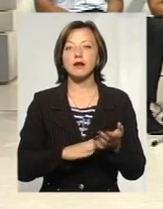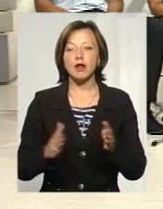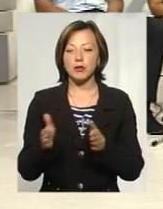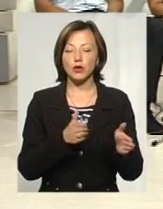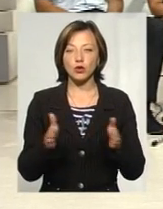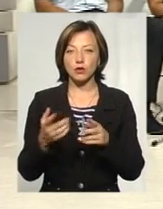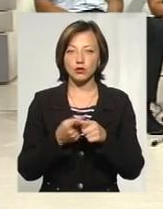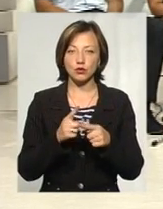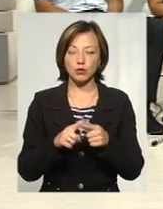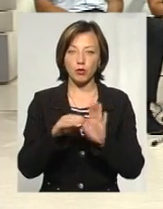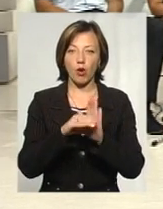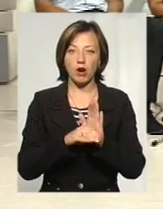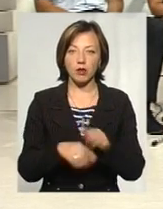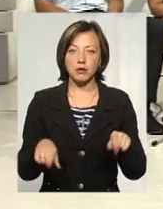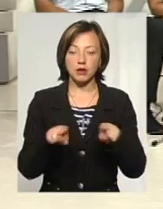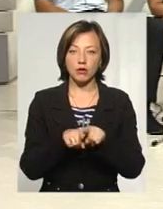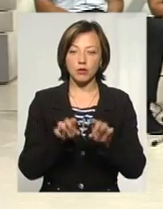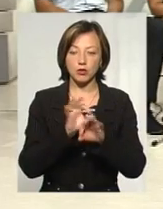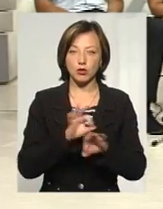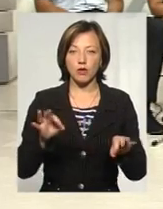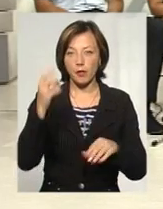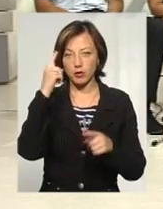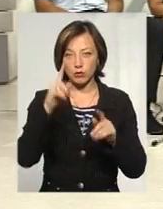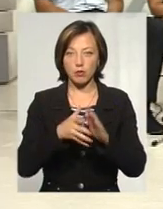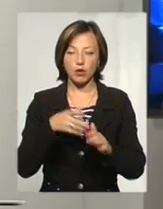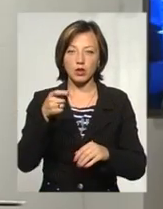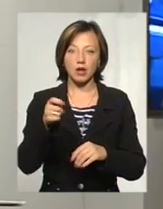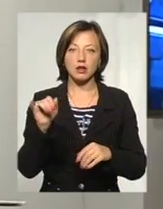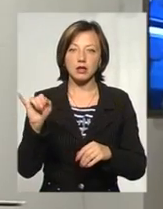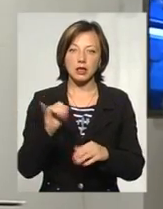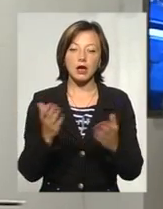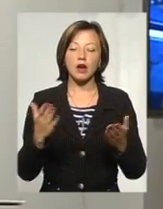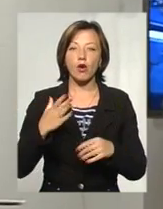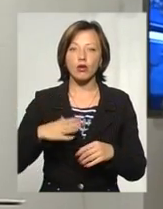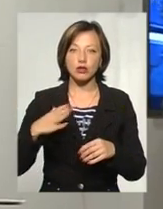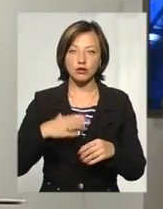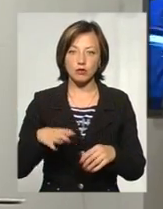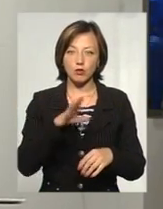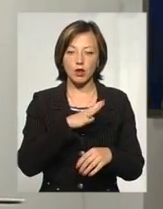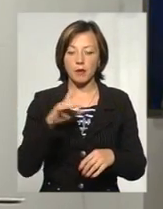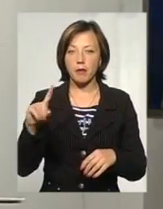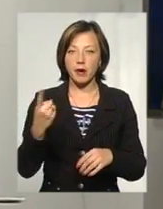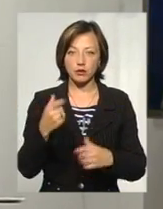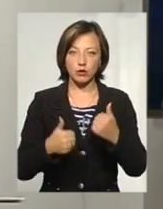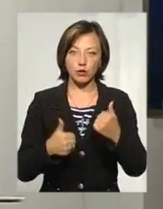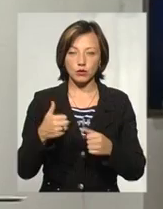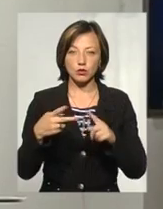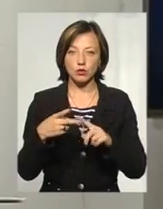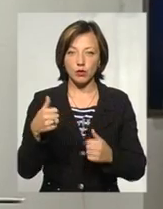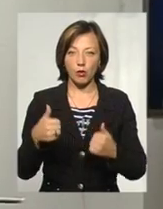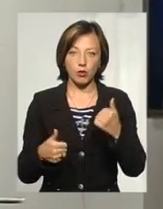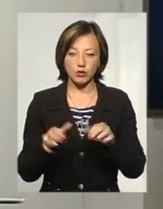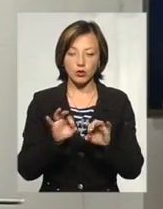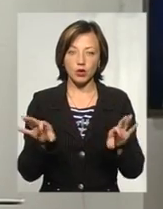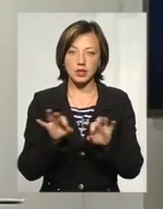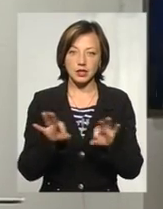програму, таку чудову, яку ви придумали, подати? І які очікування були під час першого конкурсу, другого конкурсу?